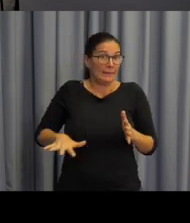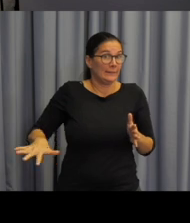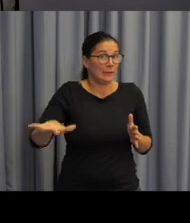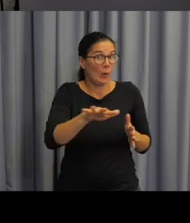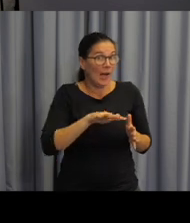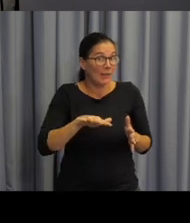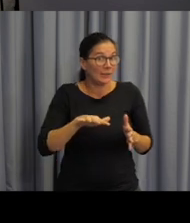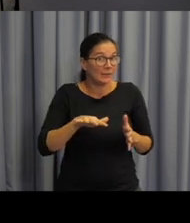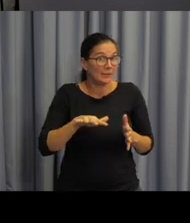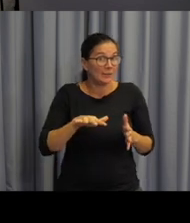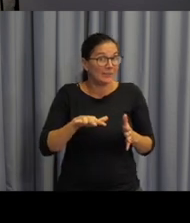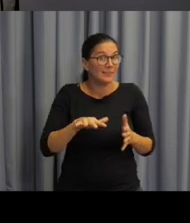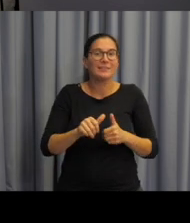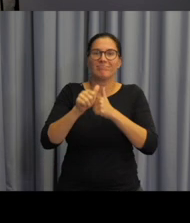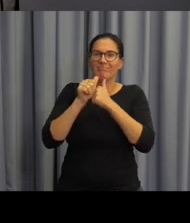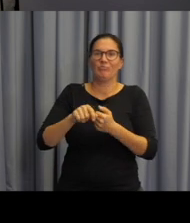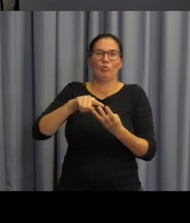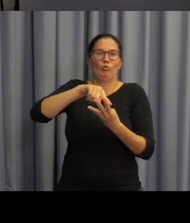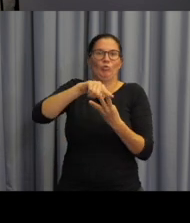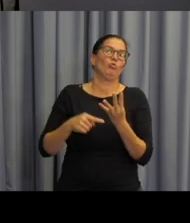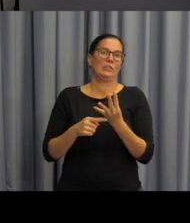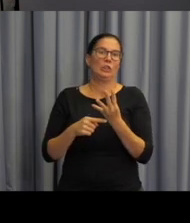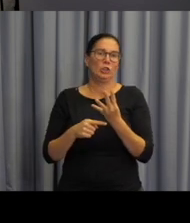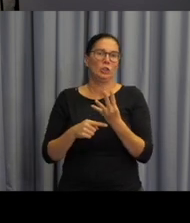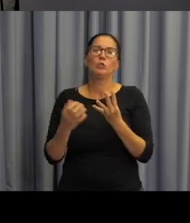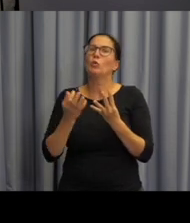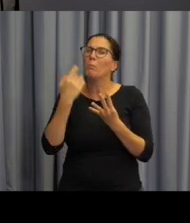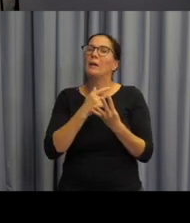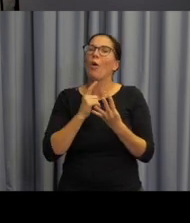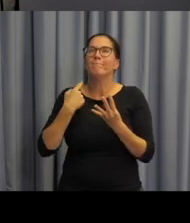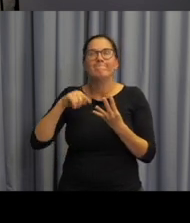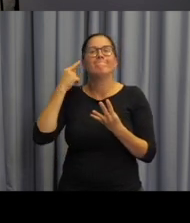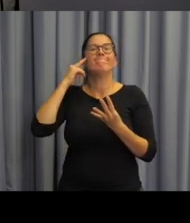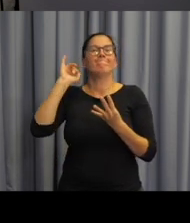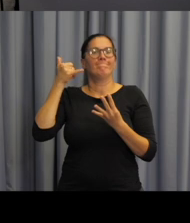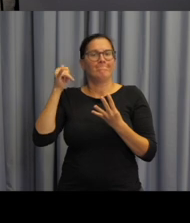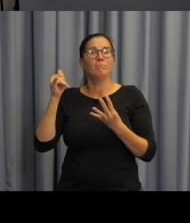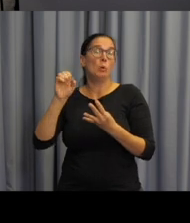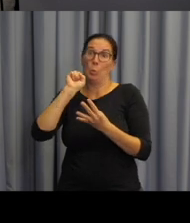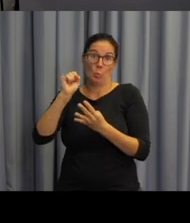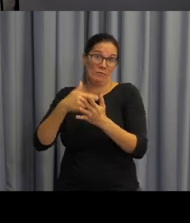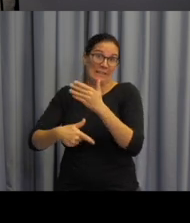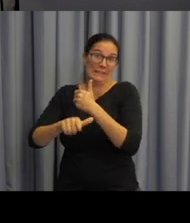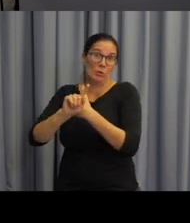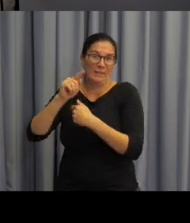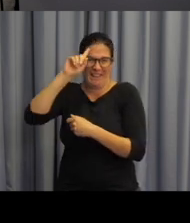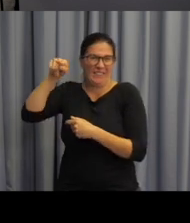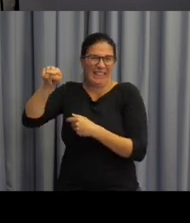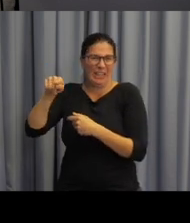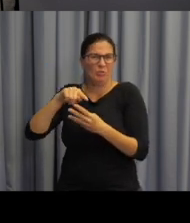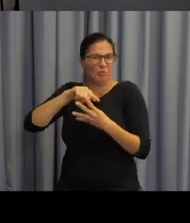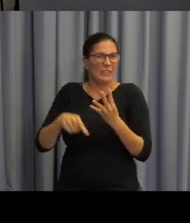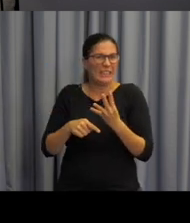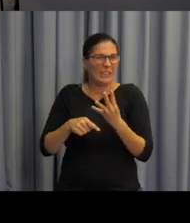vyskytuje, je determinováno takovými čtyřmi hlavními body, které jsme si uvědomili, nebo kteří si kolegové už v roce 2017